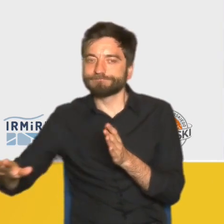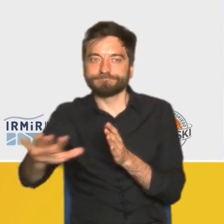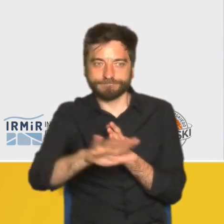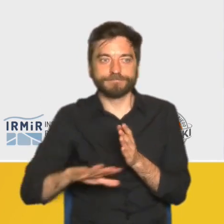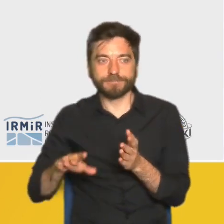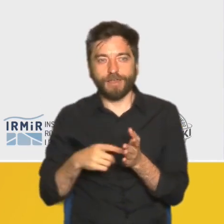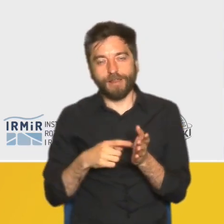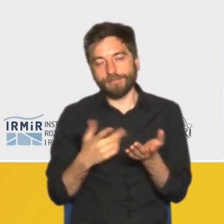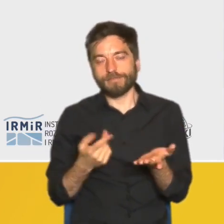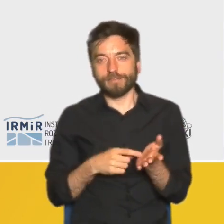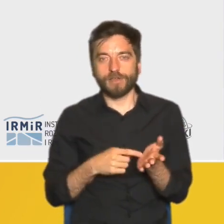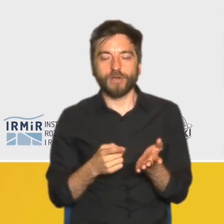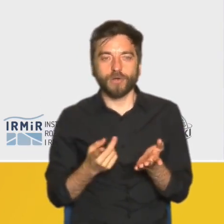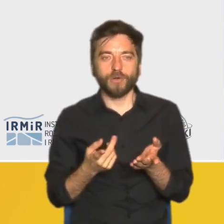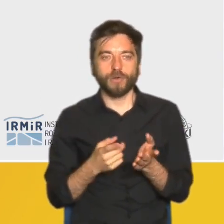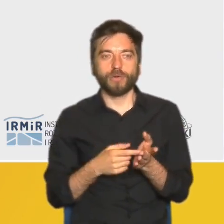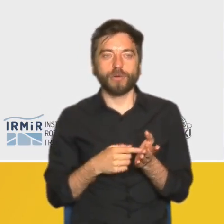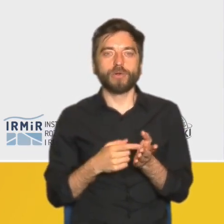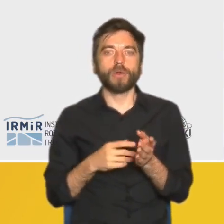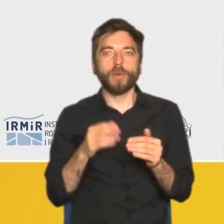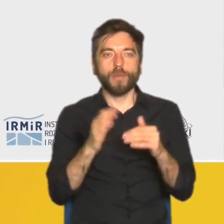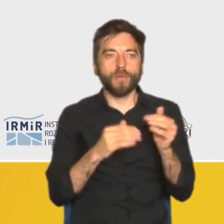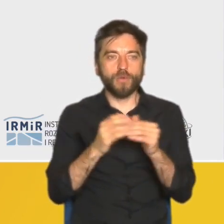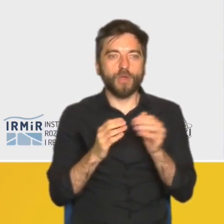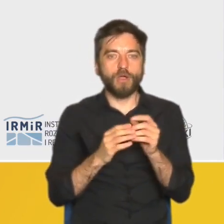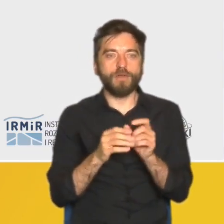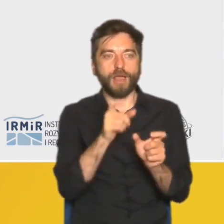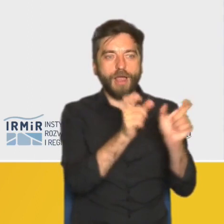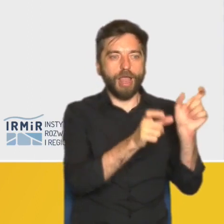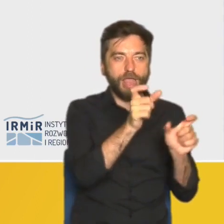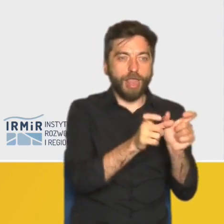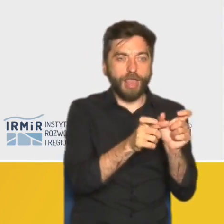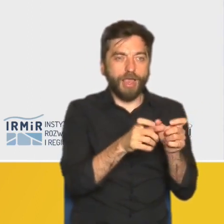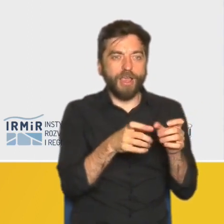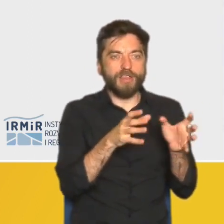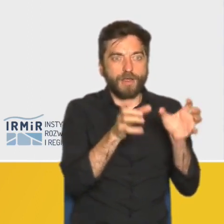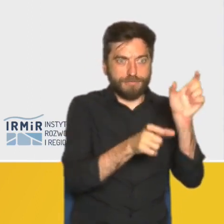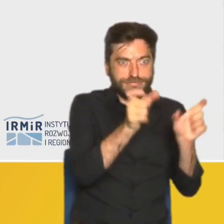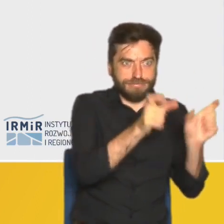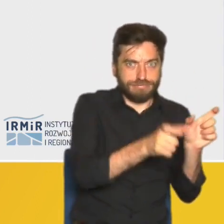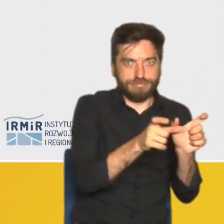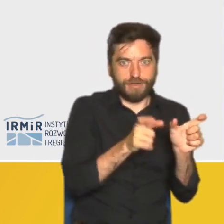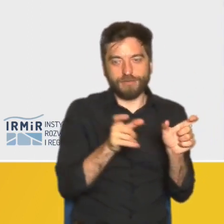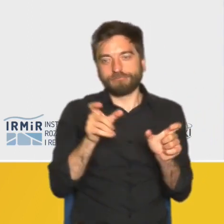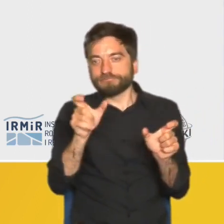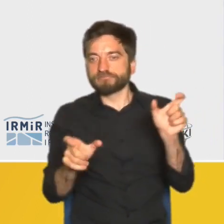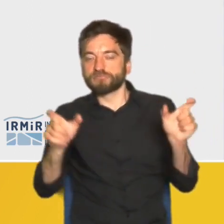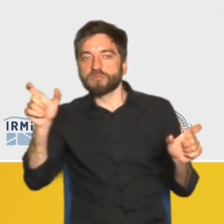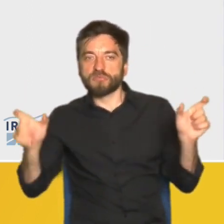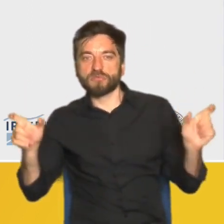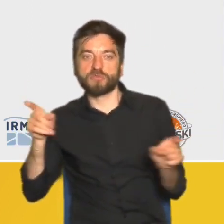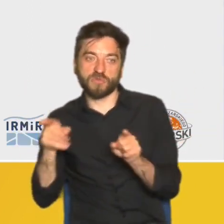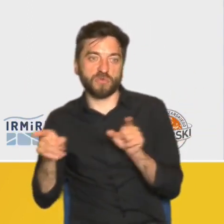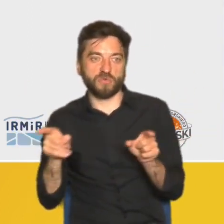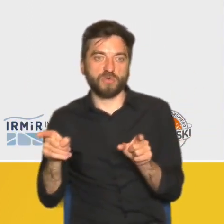dziwi oczywiście w sytuacji, kiedy zabudowa podmiejskich osiedli potrafi być gęstsza niż wewnętrznych przedmieść zlokalizowanych w